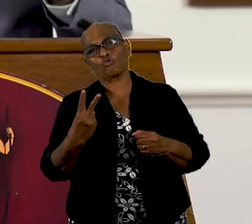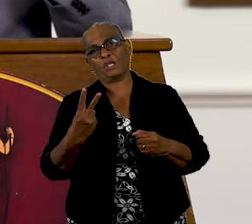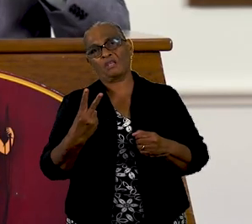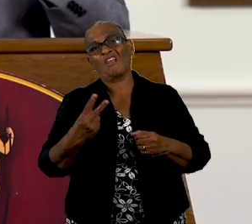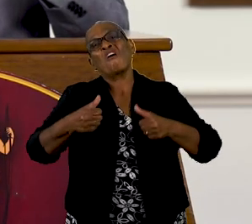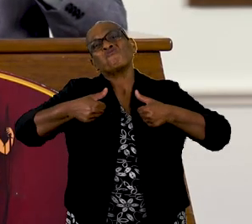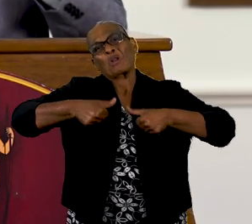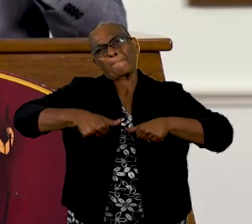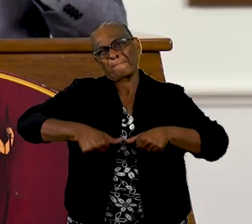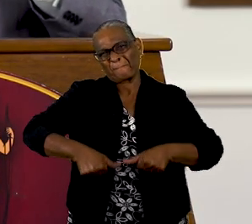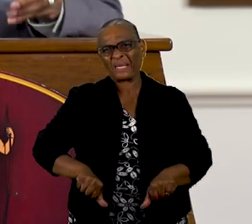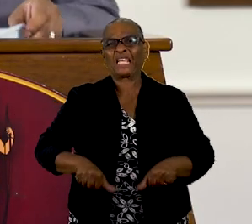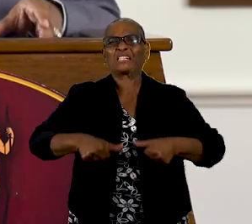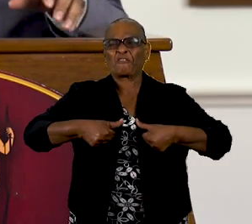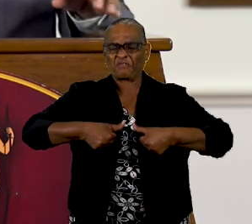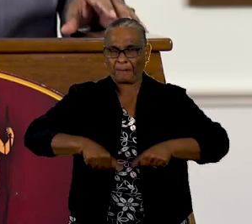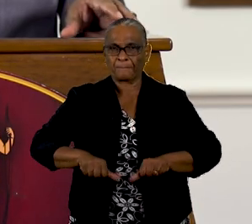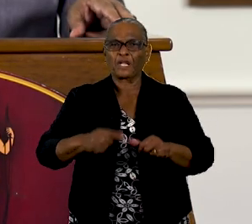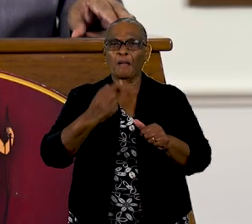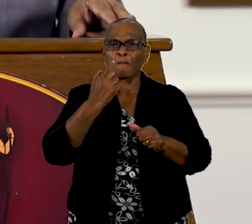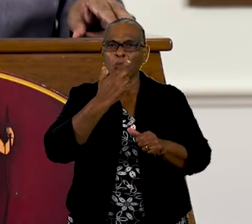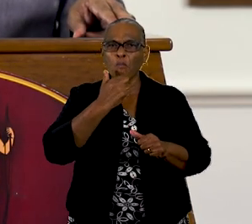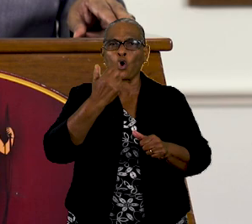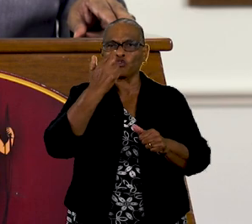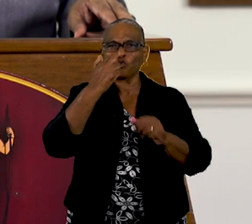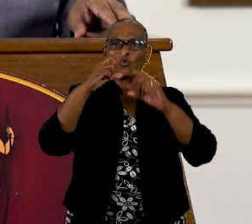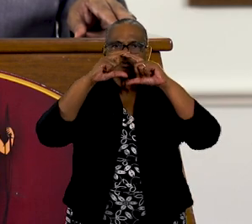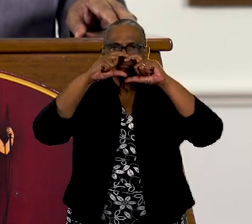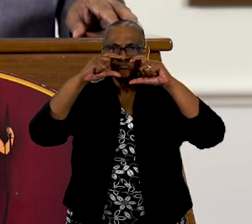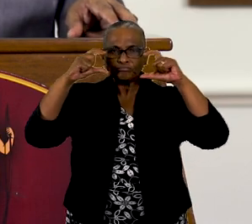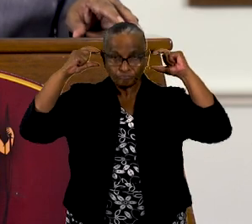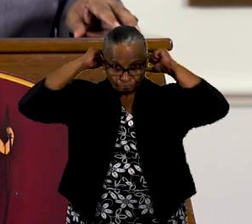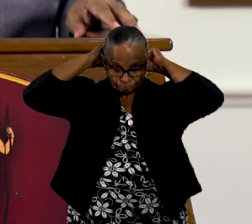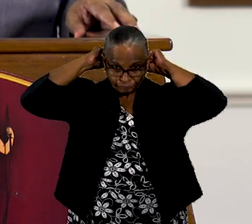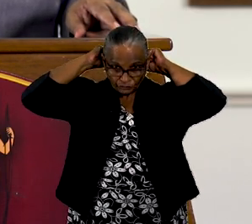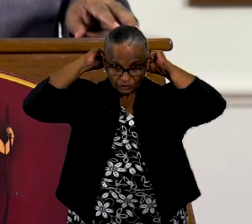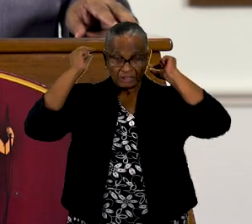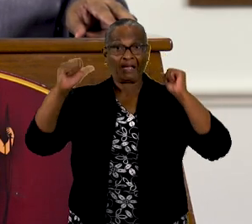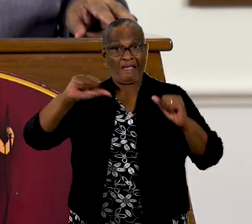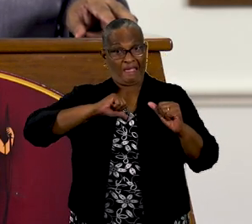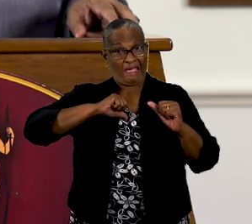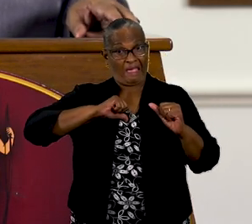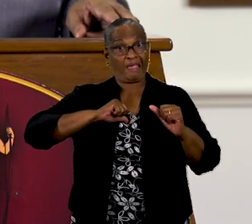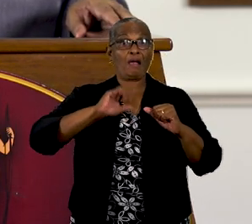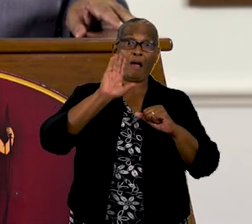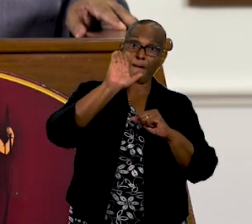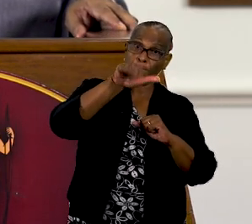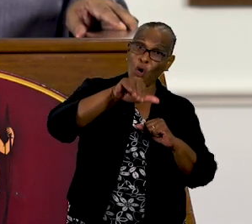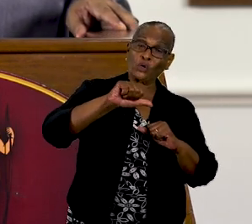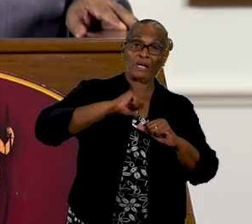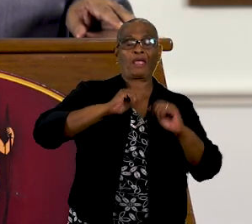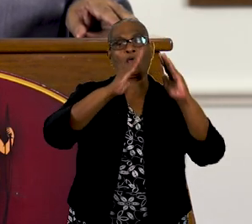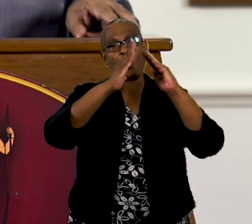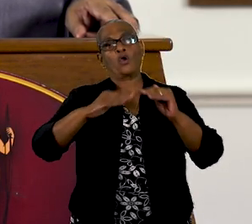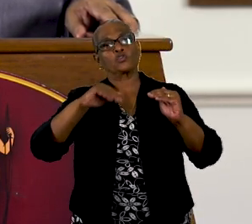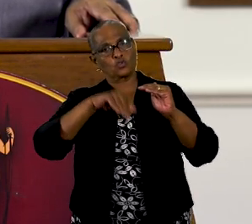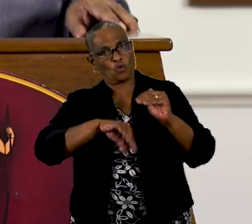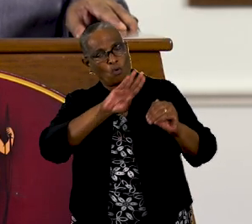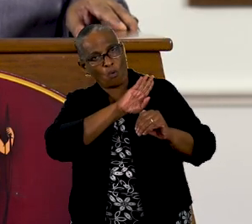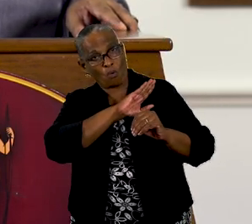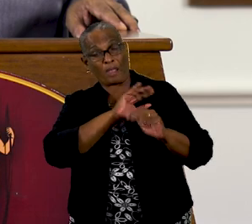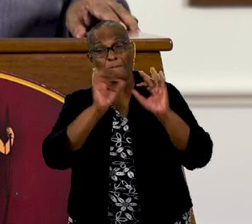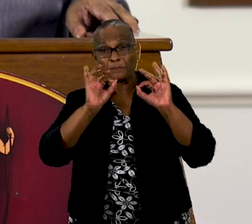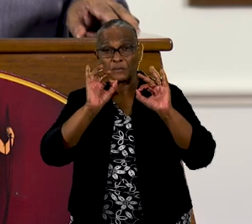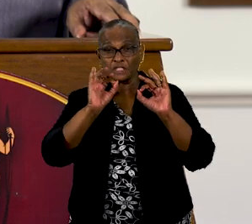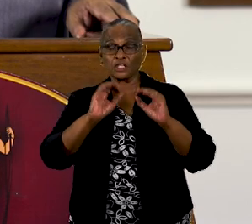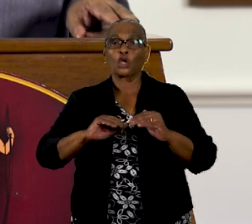Verplicht dragen van mond, neusbedekking, buiten eigen huis en in het bijzonder bij het